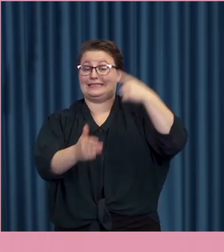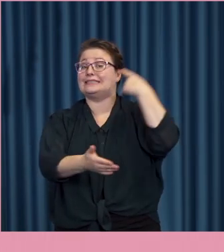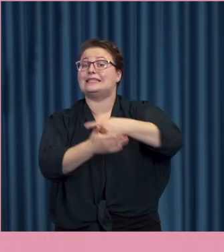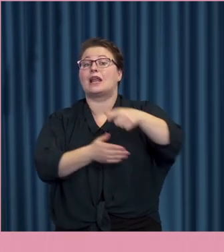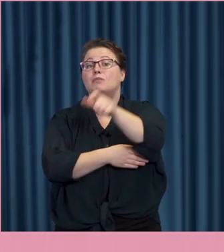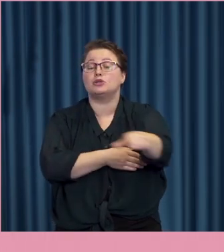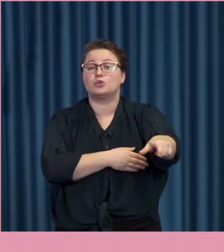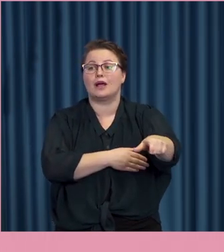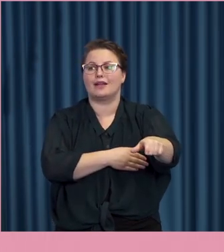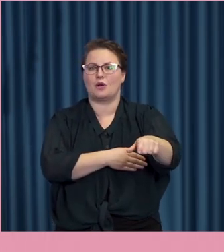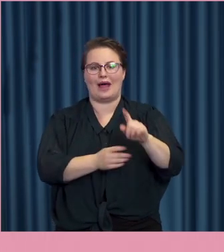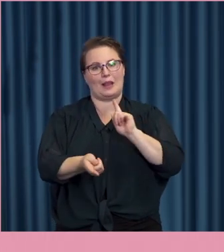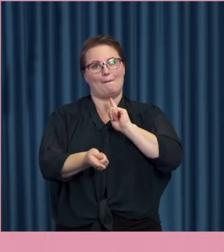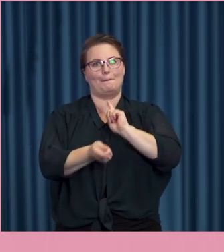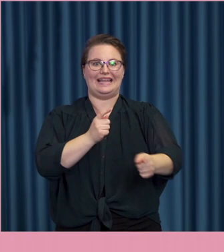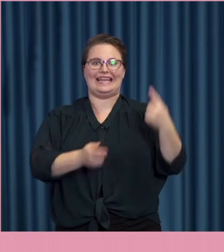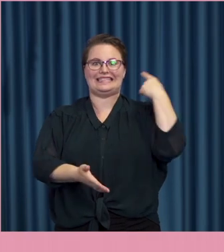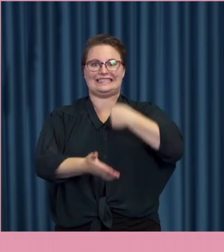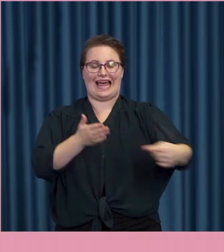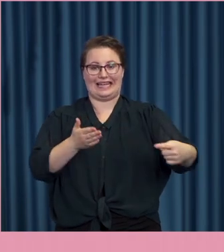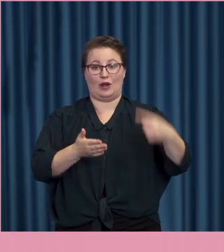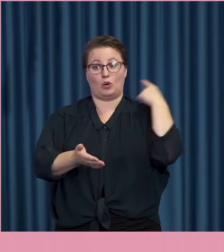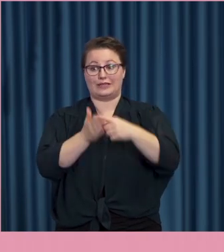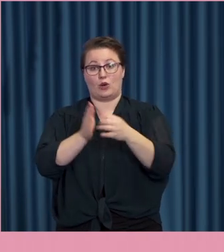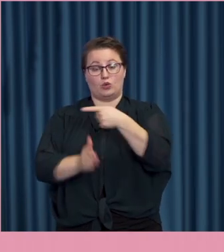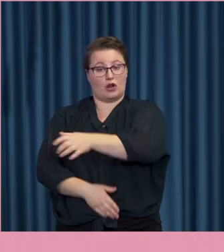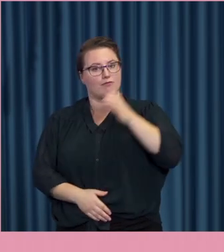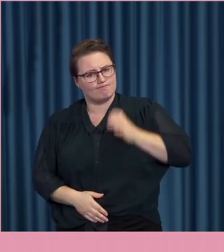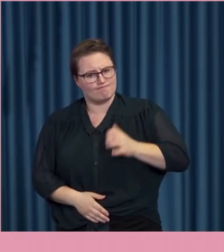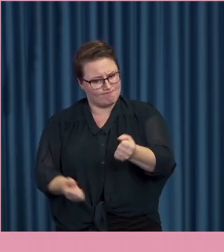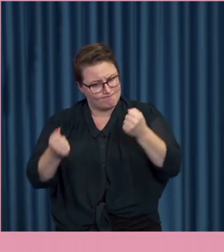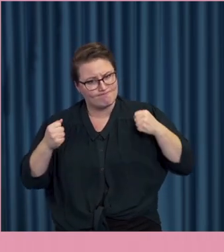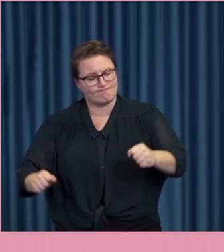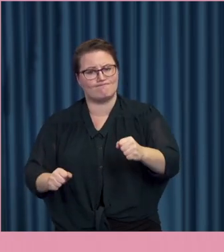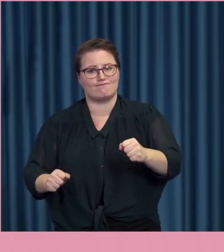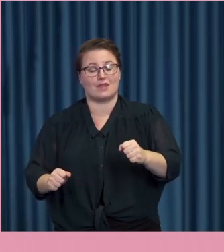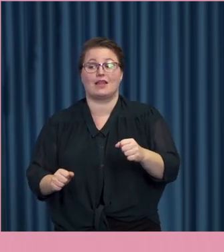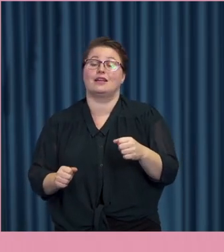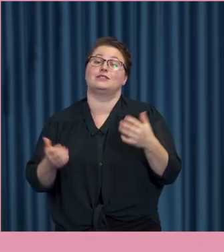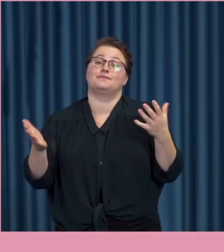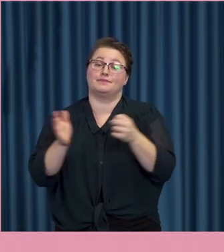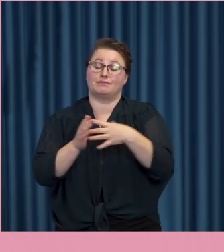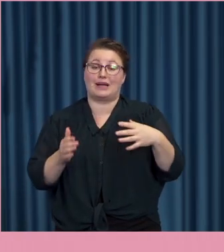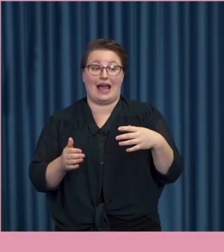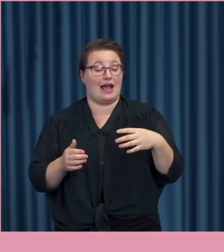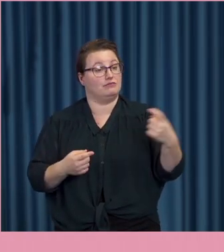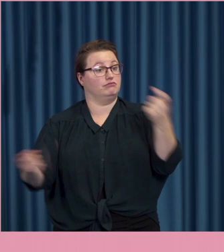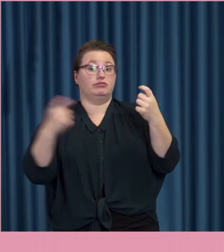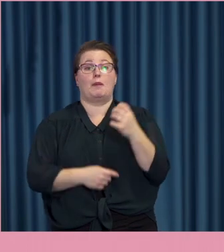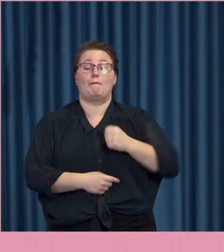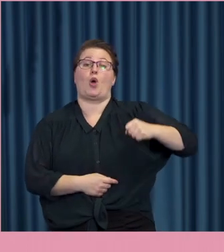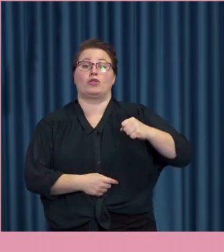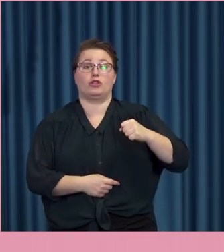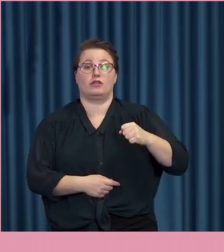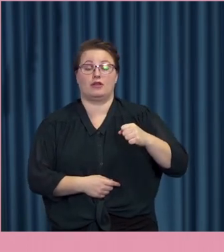Att bli känd, särskilt om man blir känd för att man har ett engagemang i någonting, det innebär att man får utstå brott. Och Greta